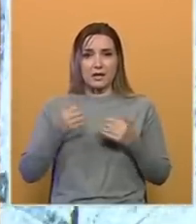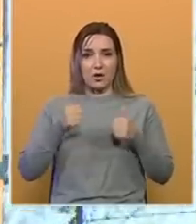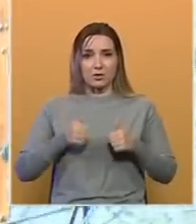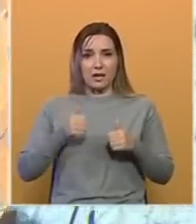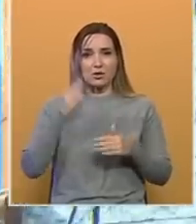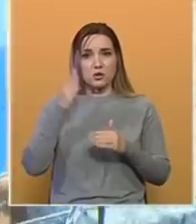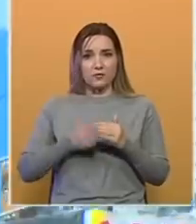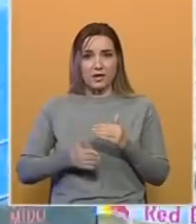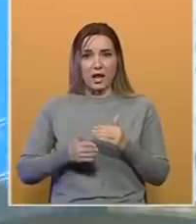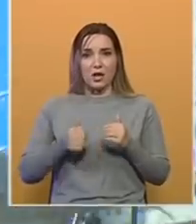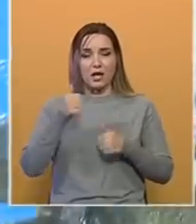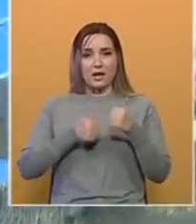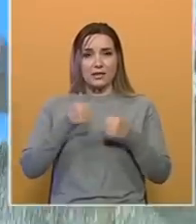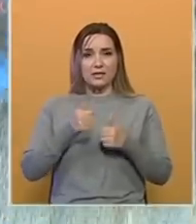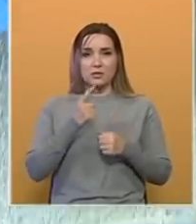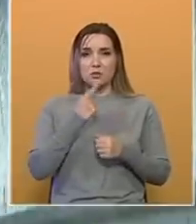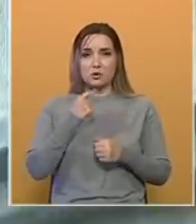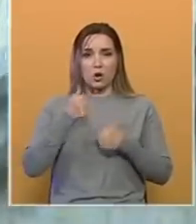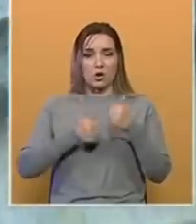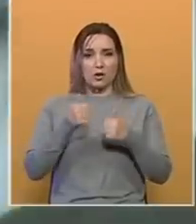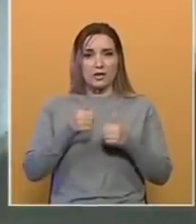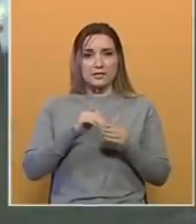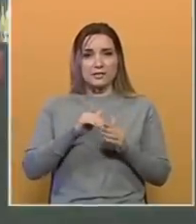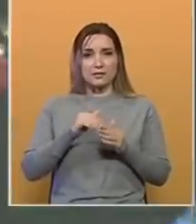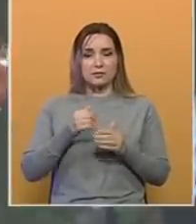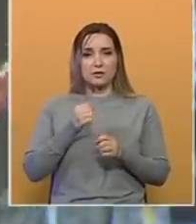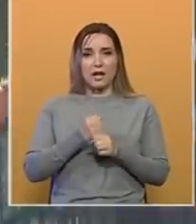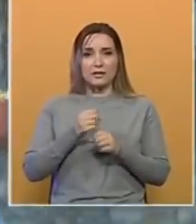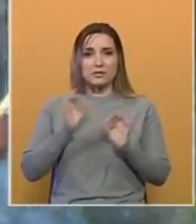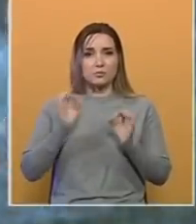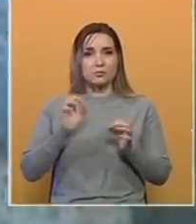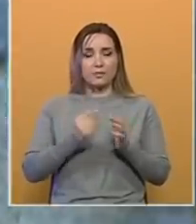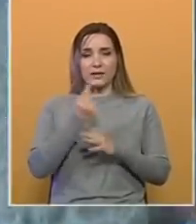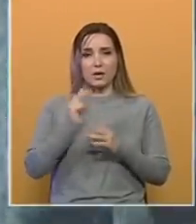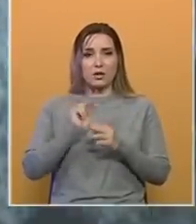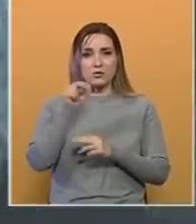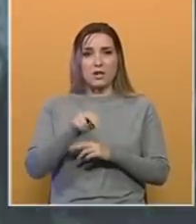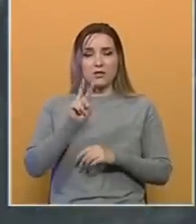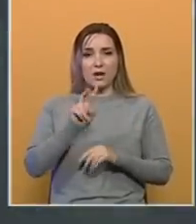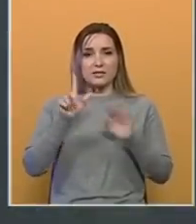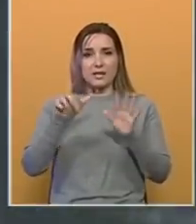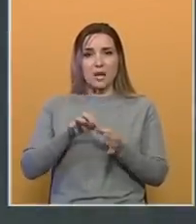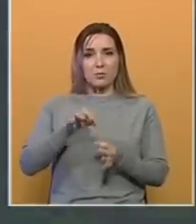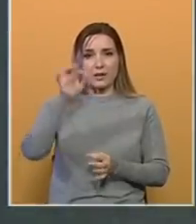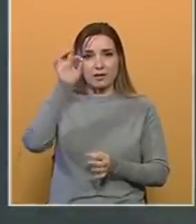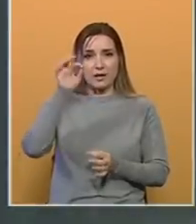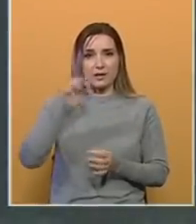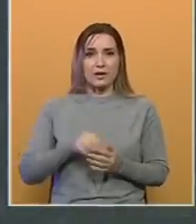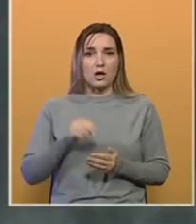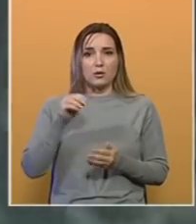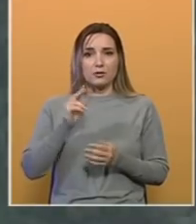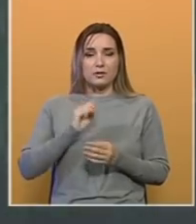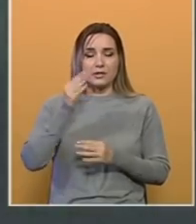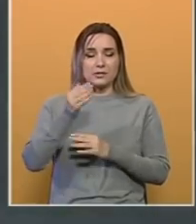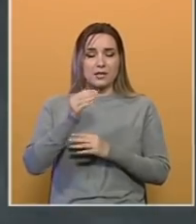današnjoj finalnoj, natjecatelji su u muškoj konkurenciji izvodili spektakularne skokove sa 27 metara visoke platforme